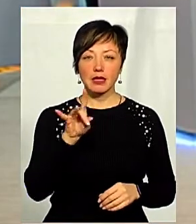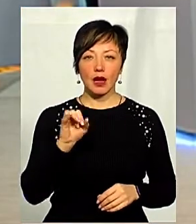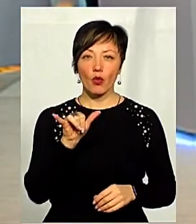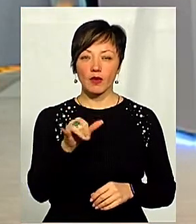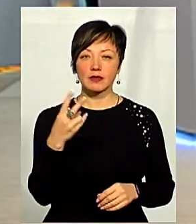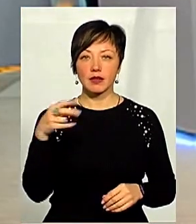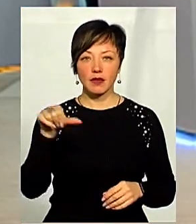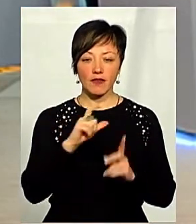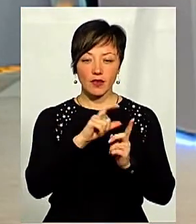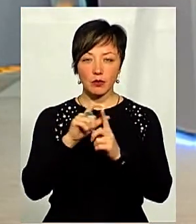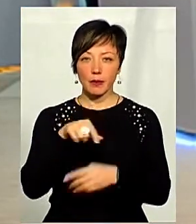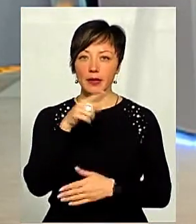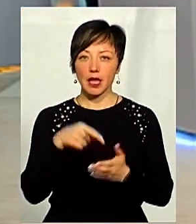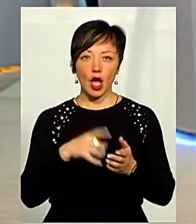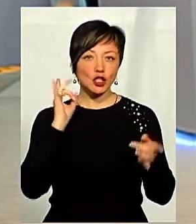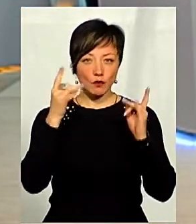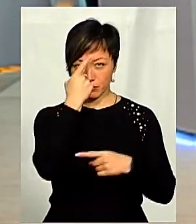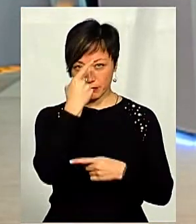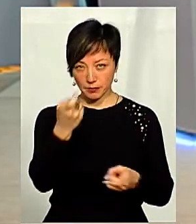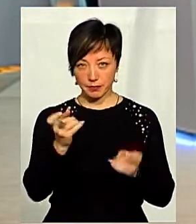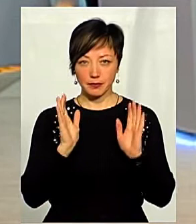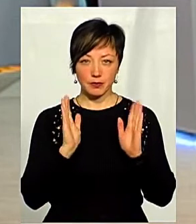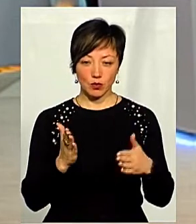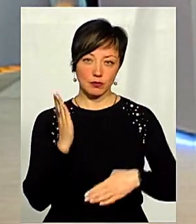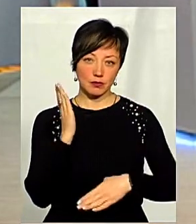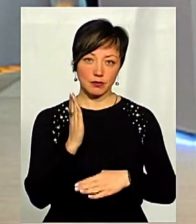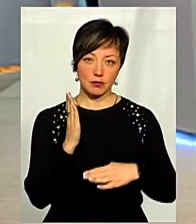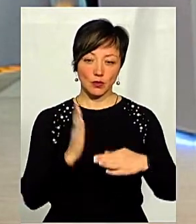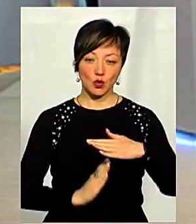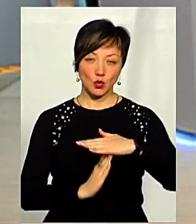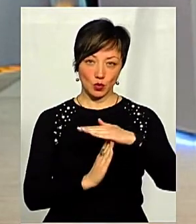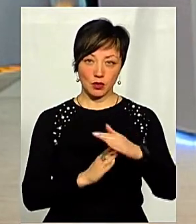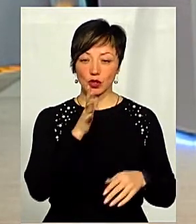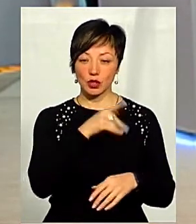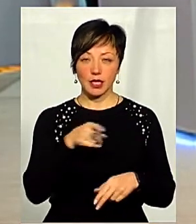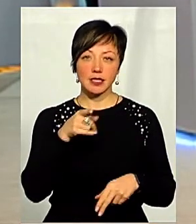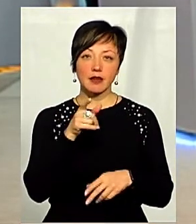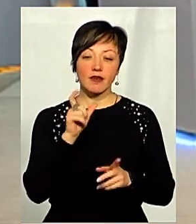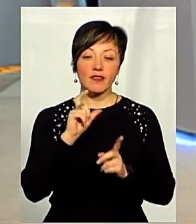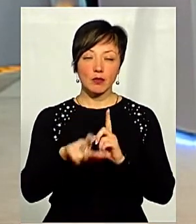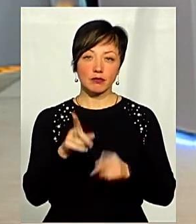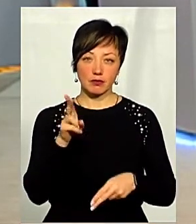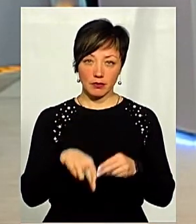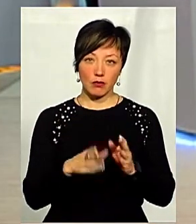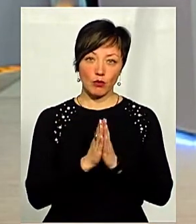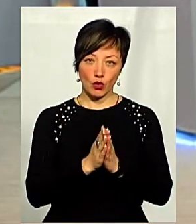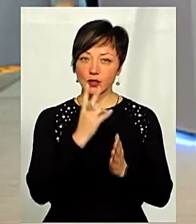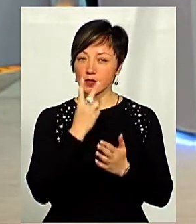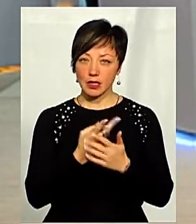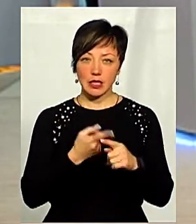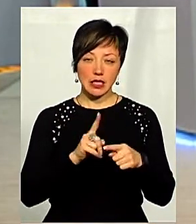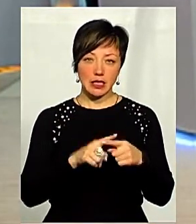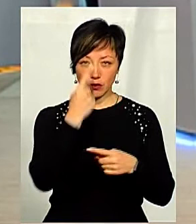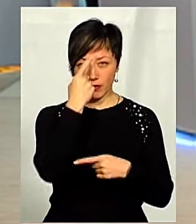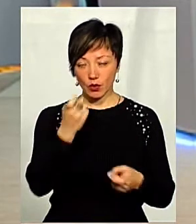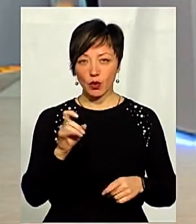Дмитро Габінет Дмитро повідомляти про те, що час для відповіді добігає кінця. Попрошу зважати на